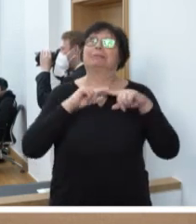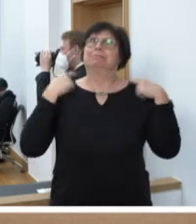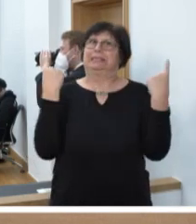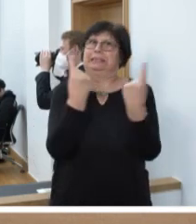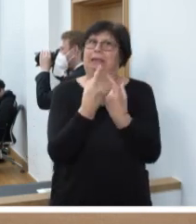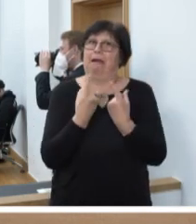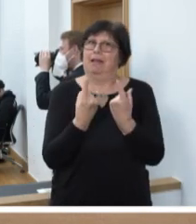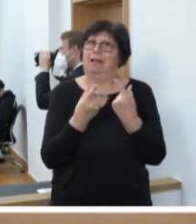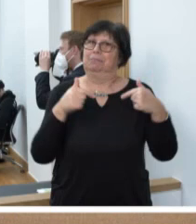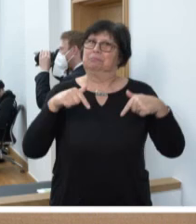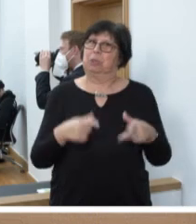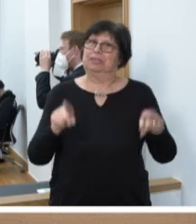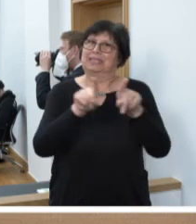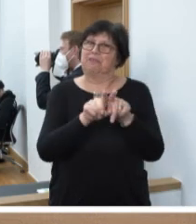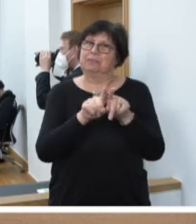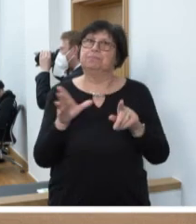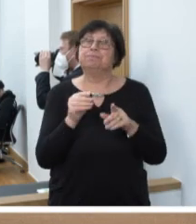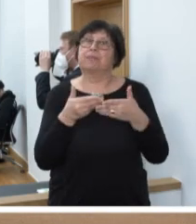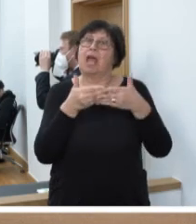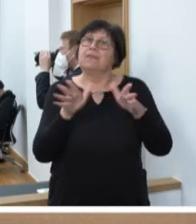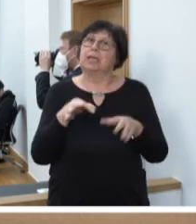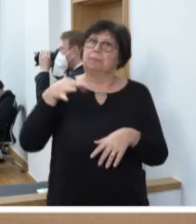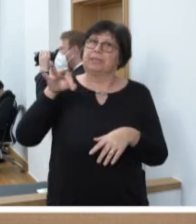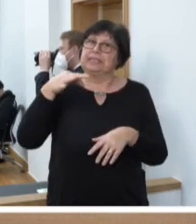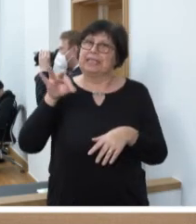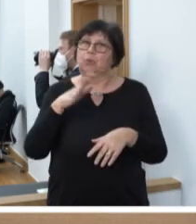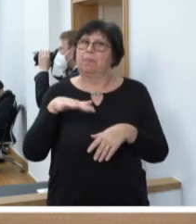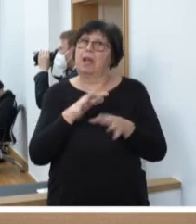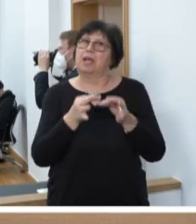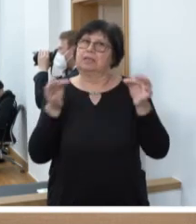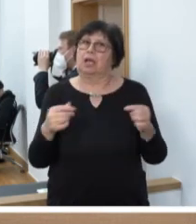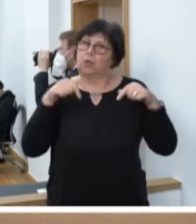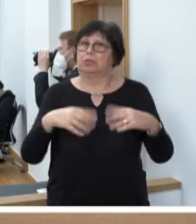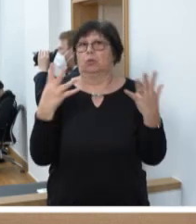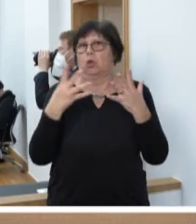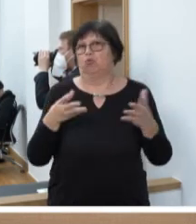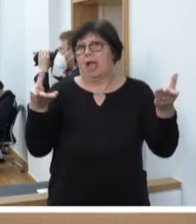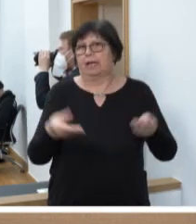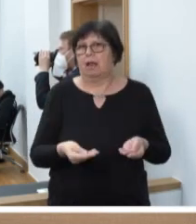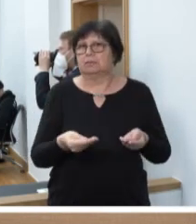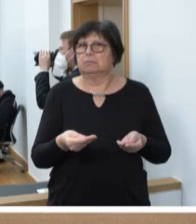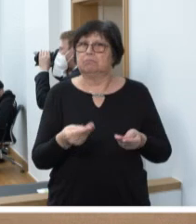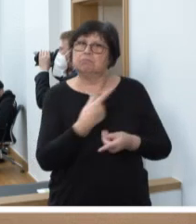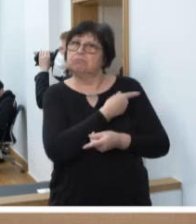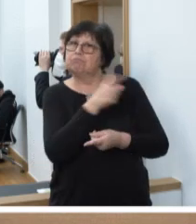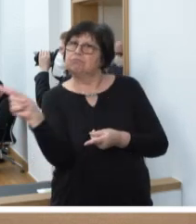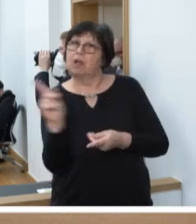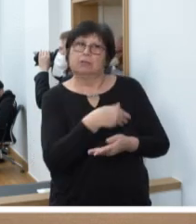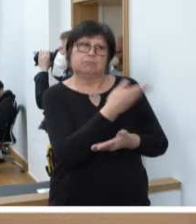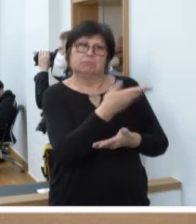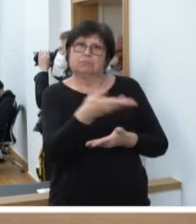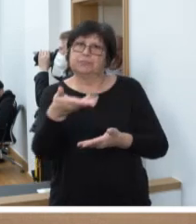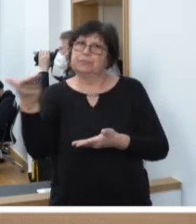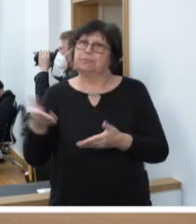Ich habe im Einvernehmen mit dem erweiterten Präsidium den Landtag für heute 9 Uhr einberufen und die Ihnen vorliegende Tagesordnung